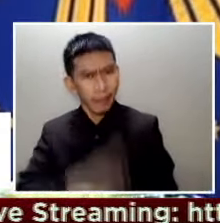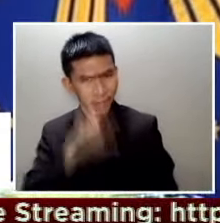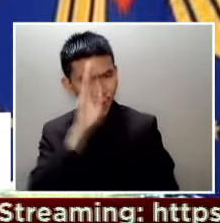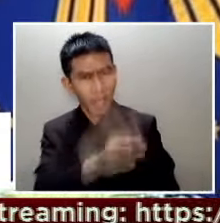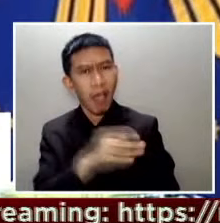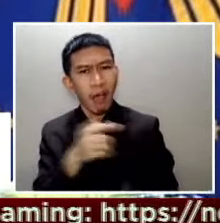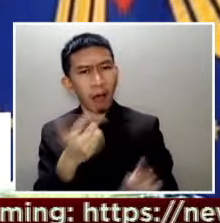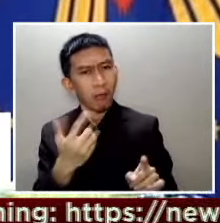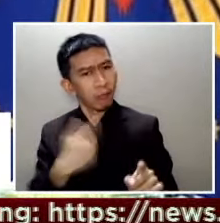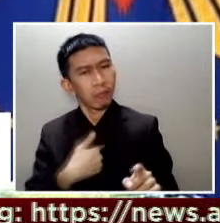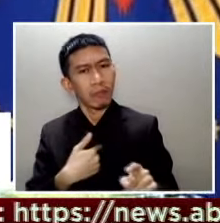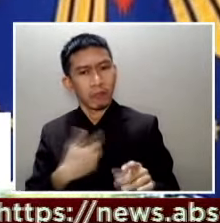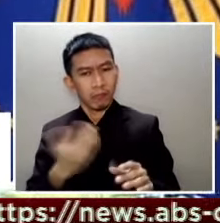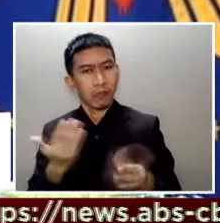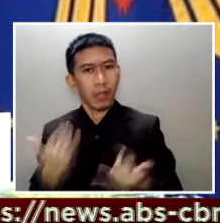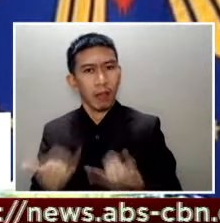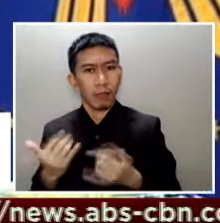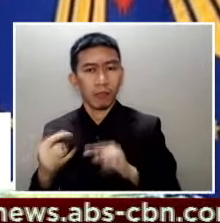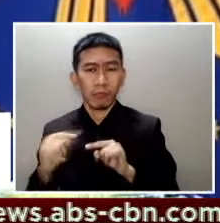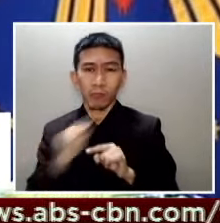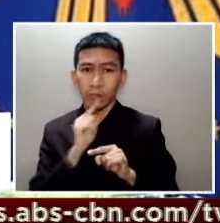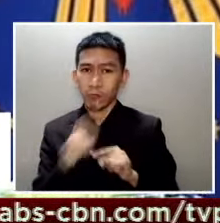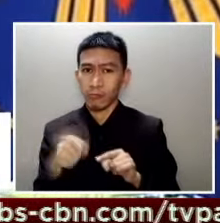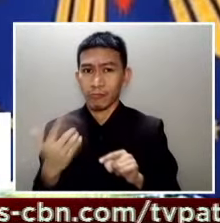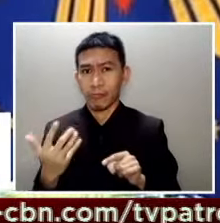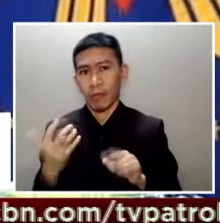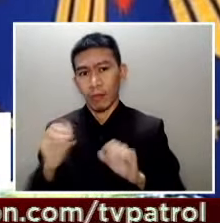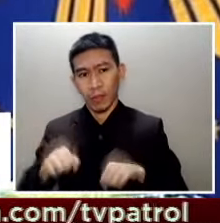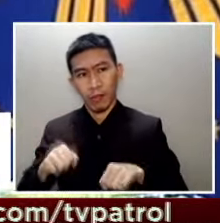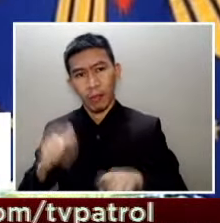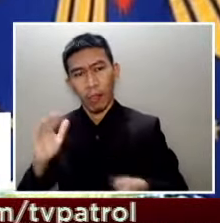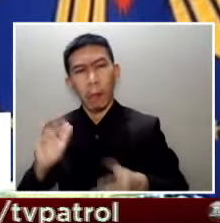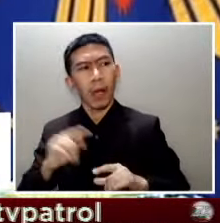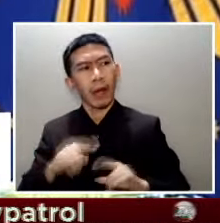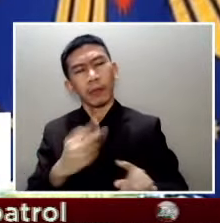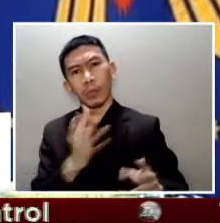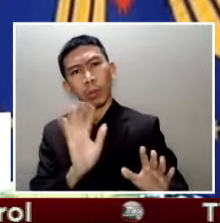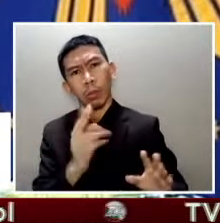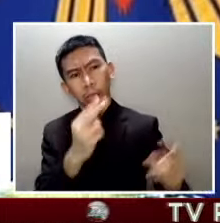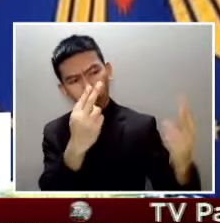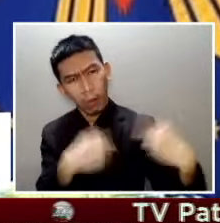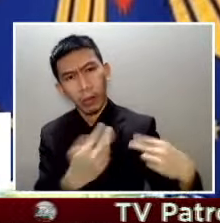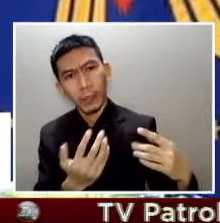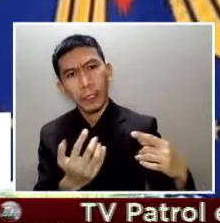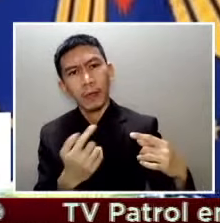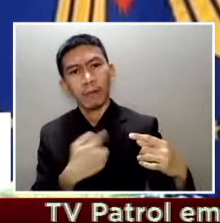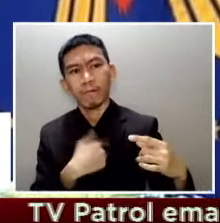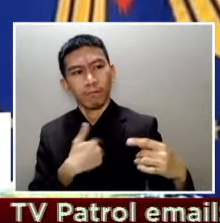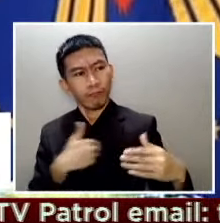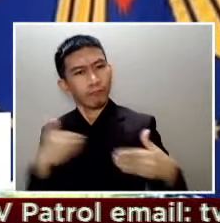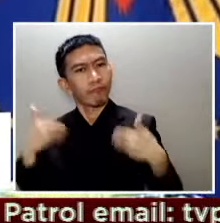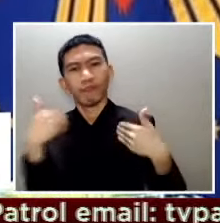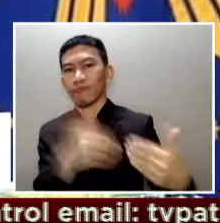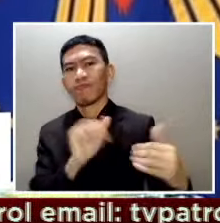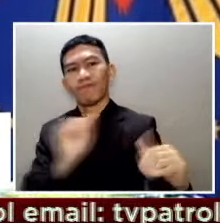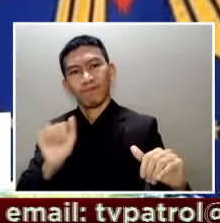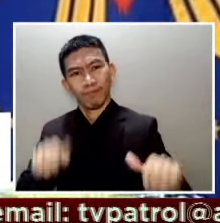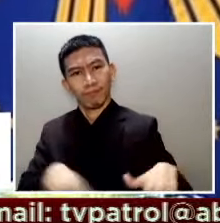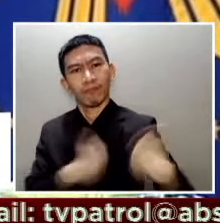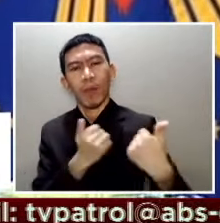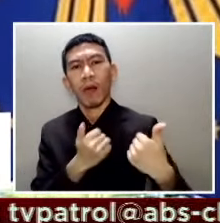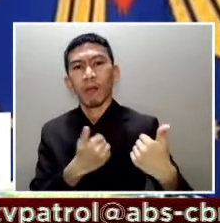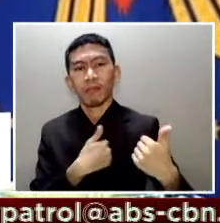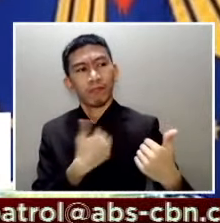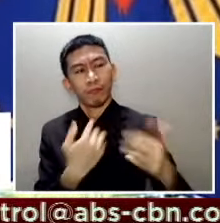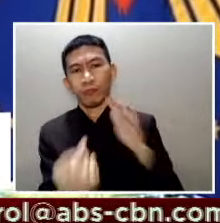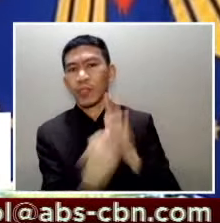kakayag ko Pero huwag mo naman akong kayahin Ngayon hindi talaga ako atras Patayin mo man ako kung